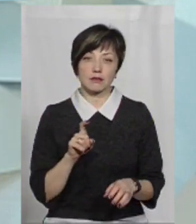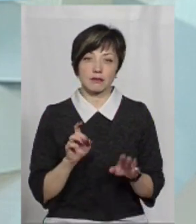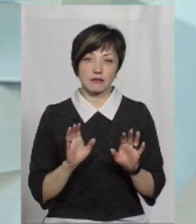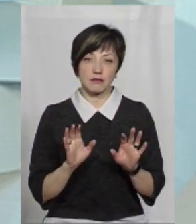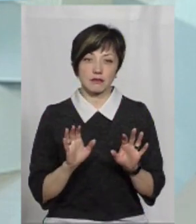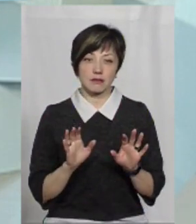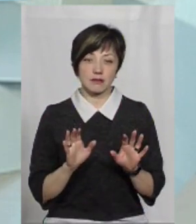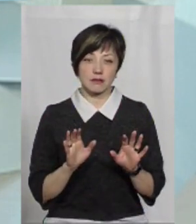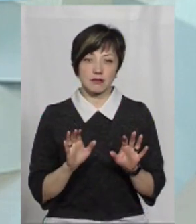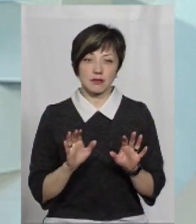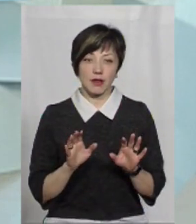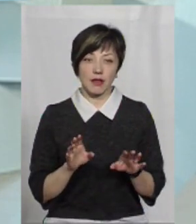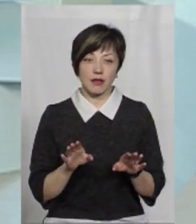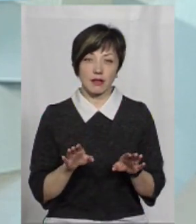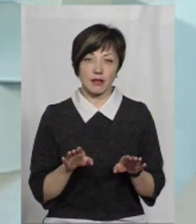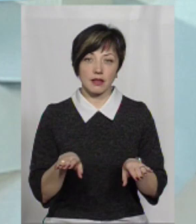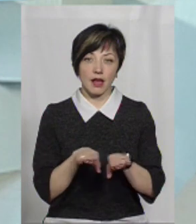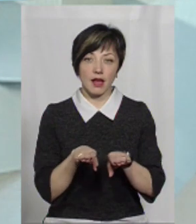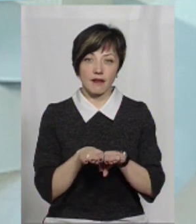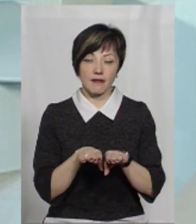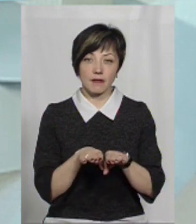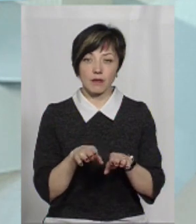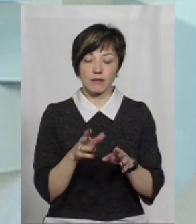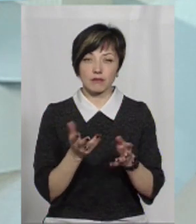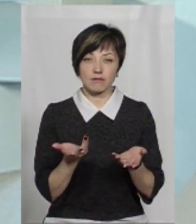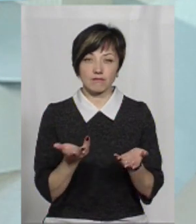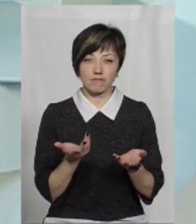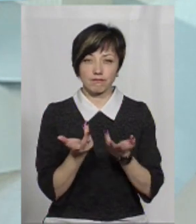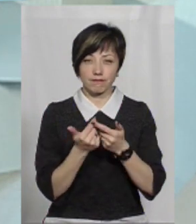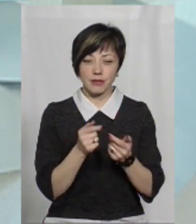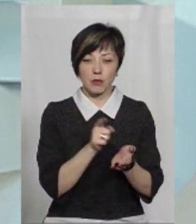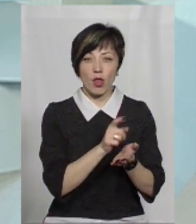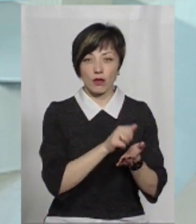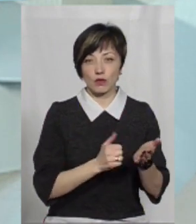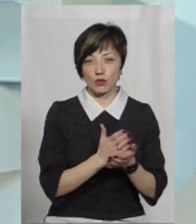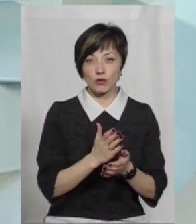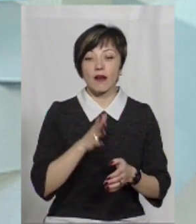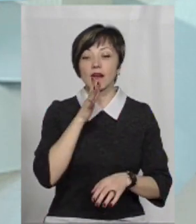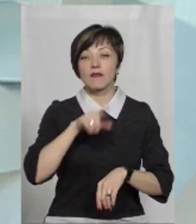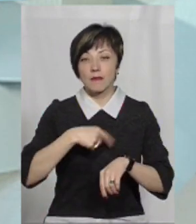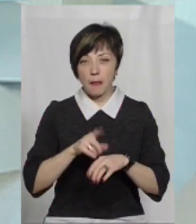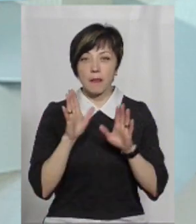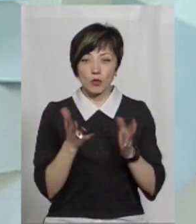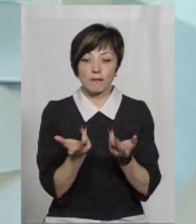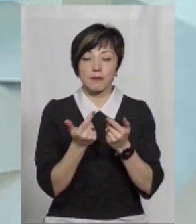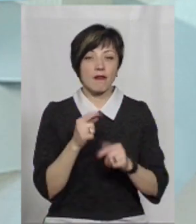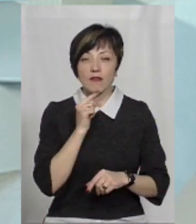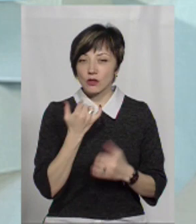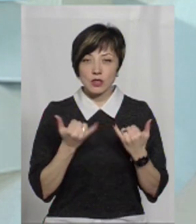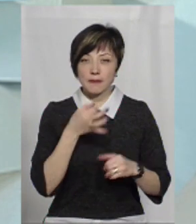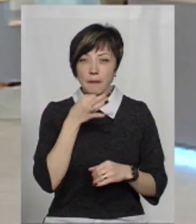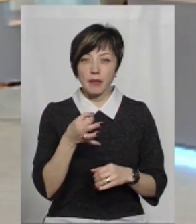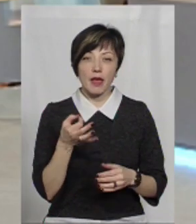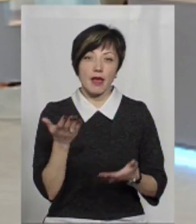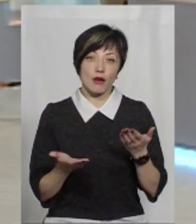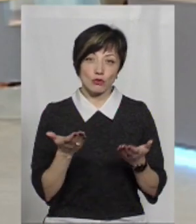цифру, якби, на рівні ДФС, я думаю, що з часом буде встановлено. Думаю, що досить важко, скажімо